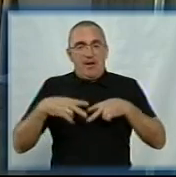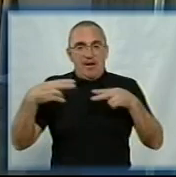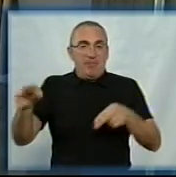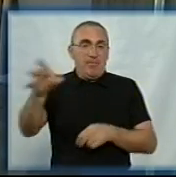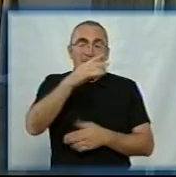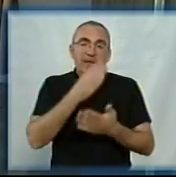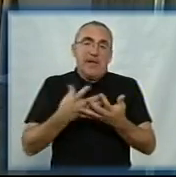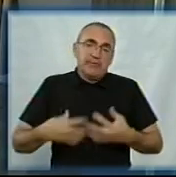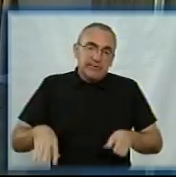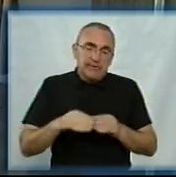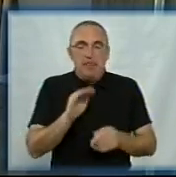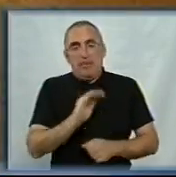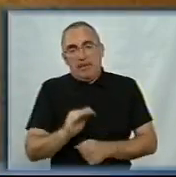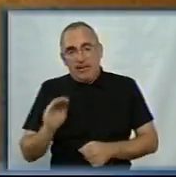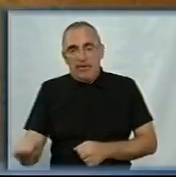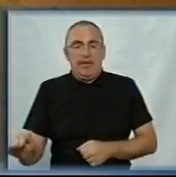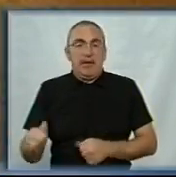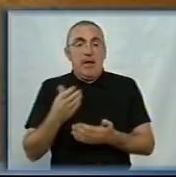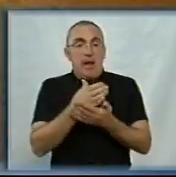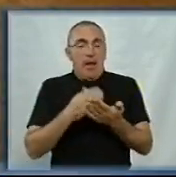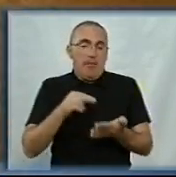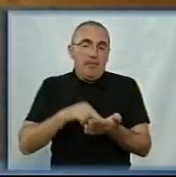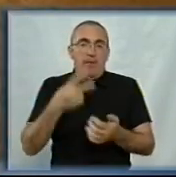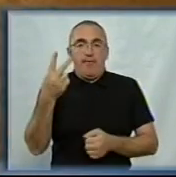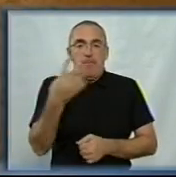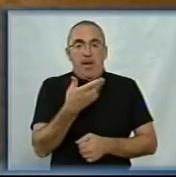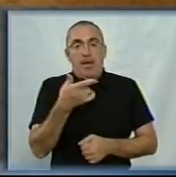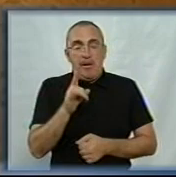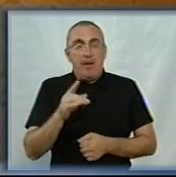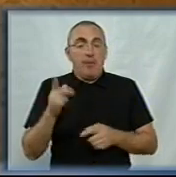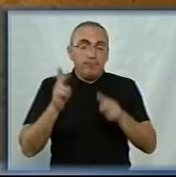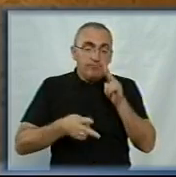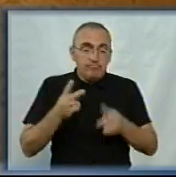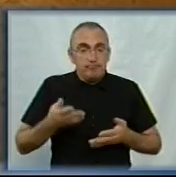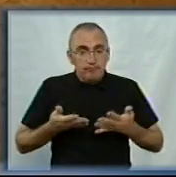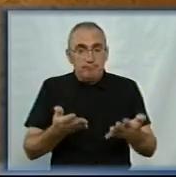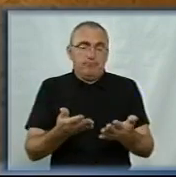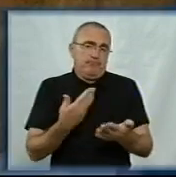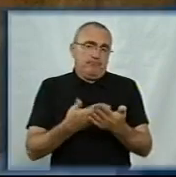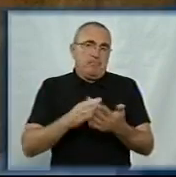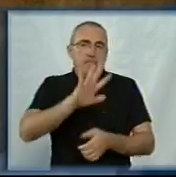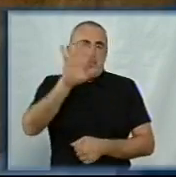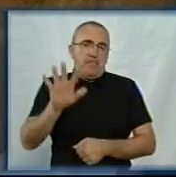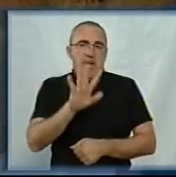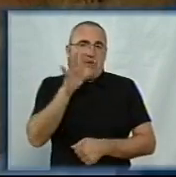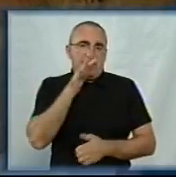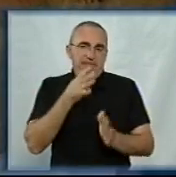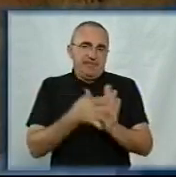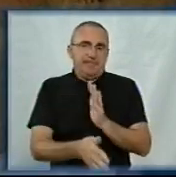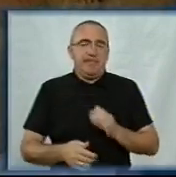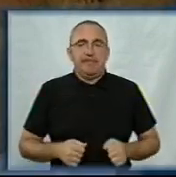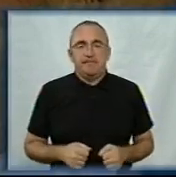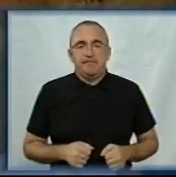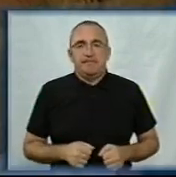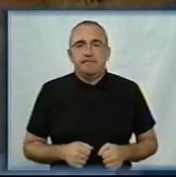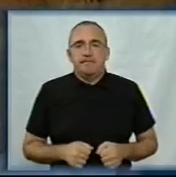багатьох є сім'ї, діти і так далі. Хлібина коштує 25 гривень, на приготування витрачає 5 годин. Ольга Проценко, Руслан Фошка, новини на